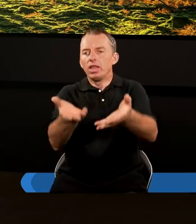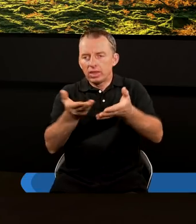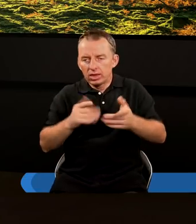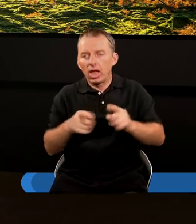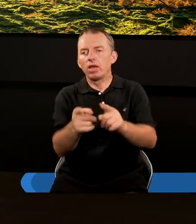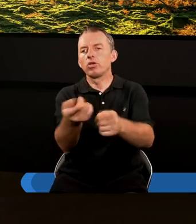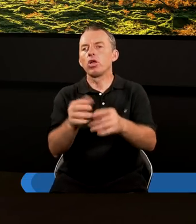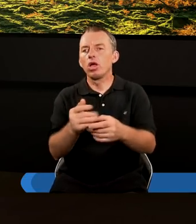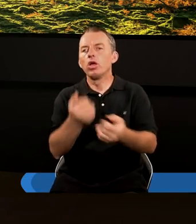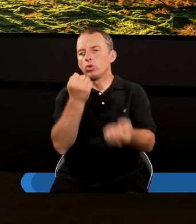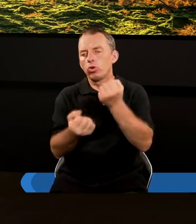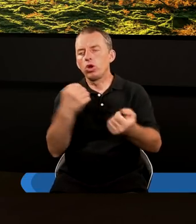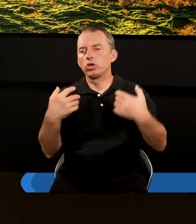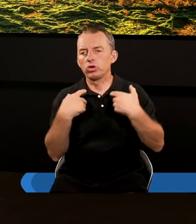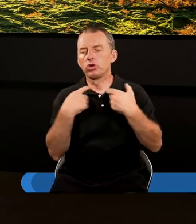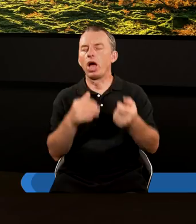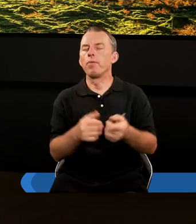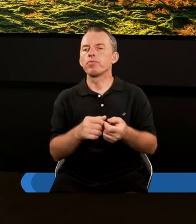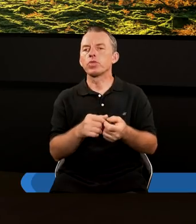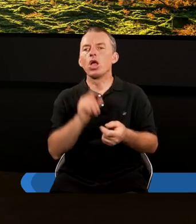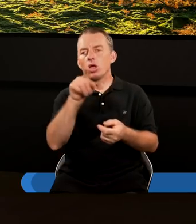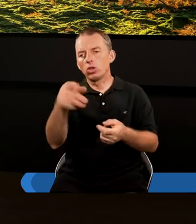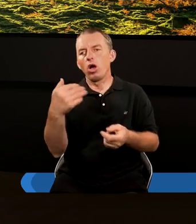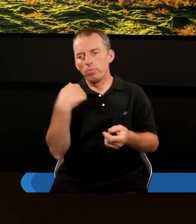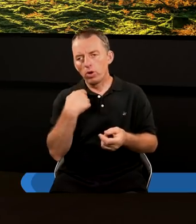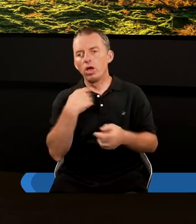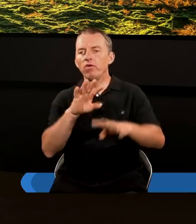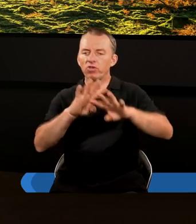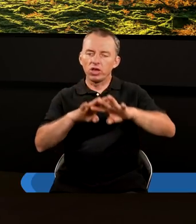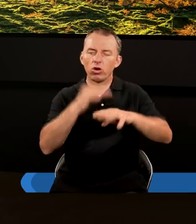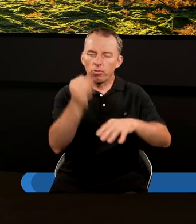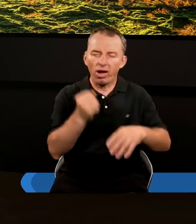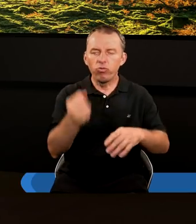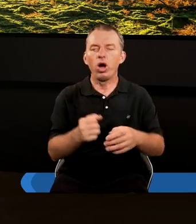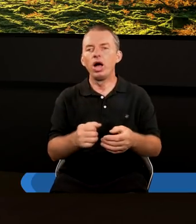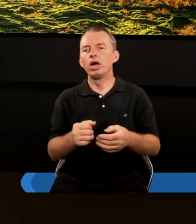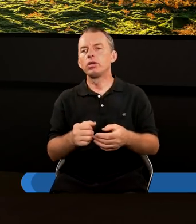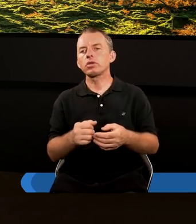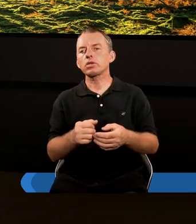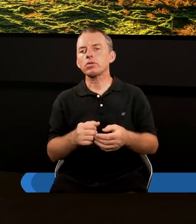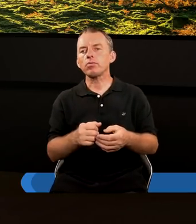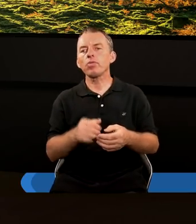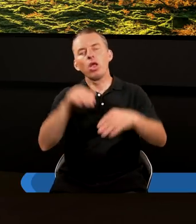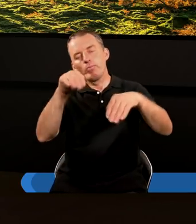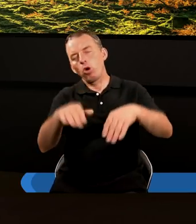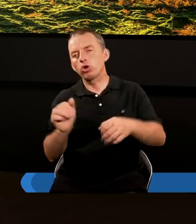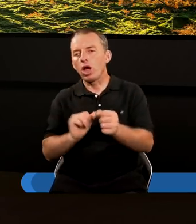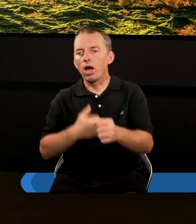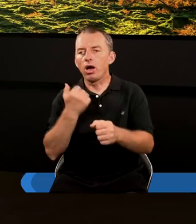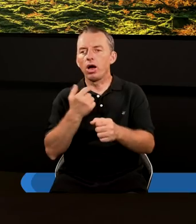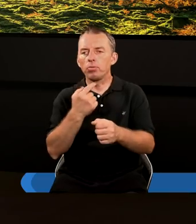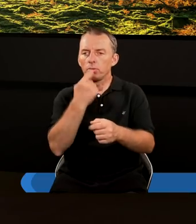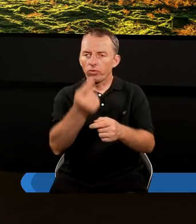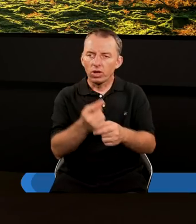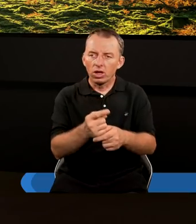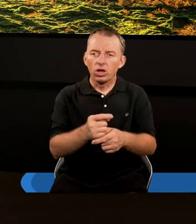dziejące się, trudności. Jak u apostoła Pawła. Więzienie, prawda. Można by powiedzieć,